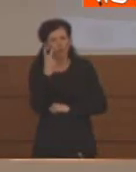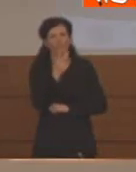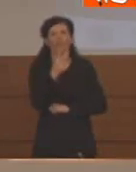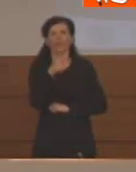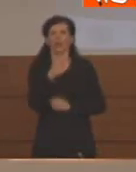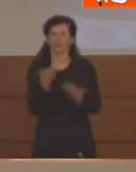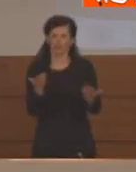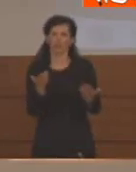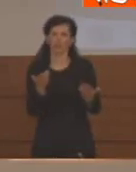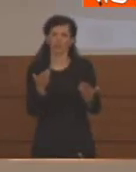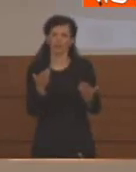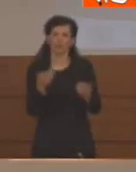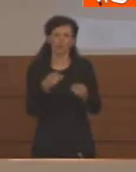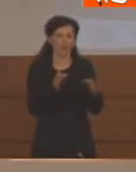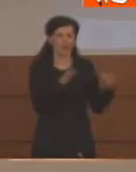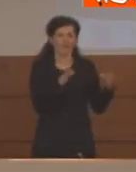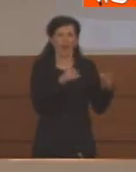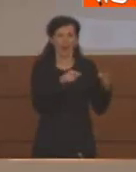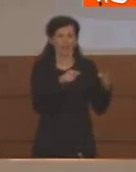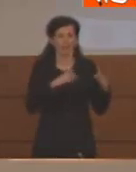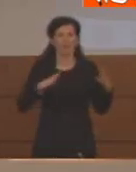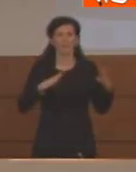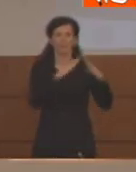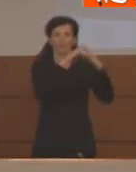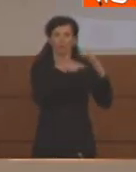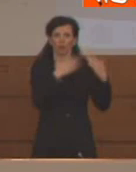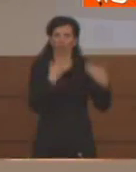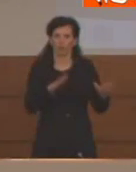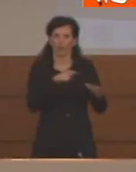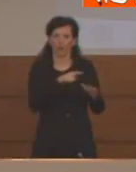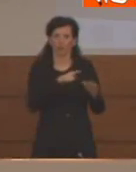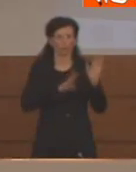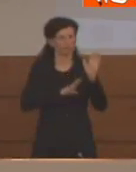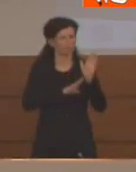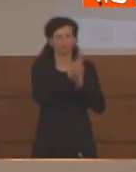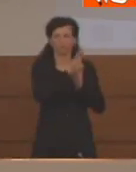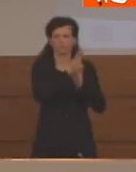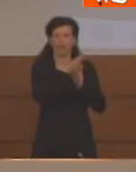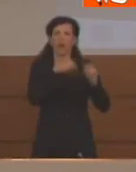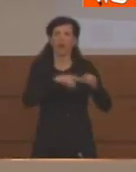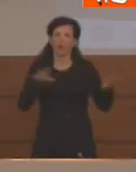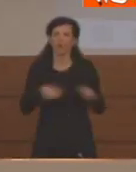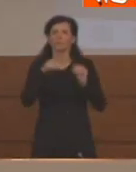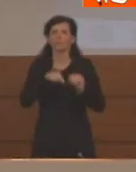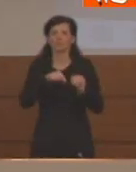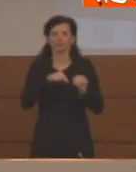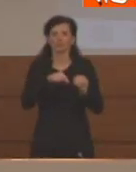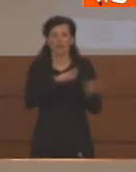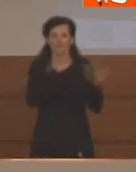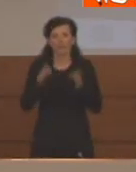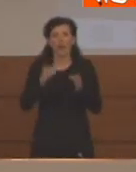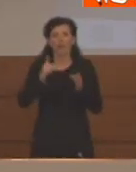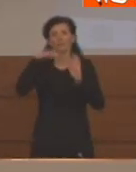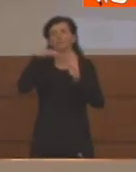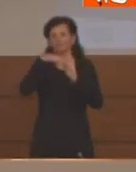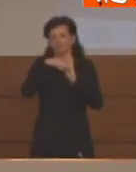finalmente dopo una fase di plateau, sembra esserci una discesa nel numero di nuovi casi. Quindi la curva